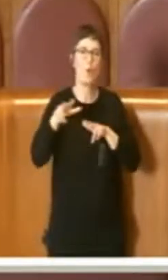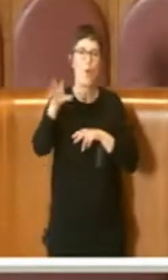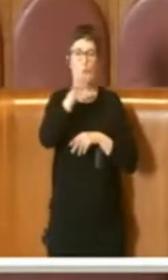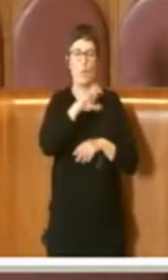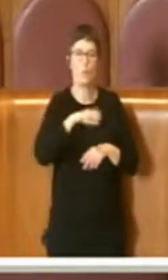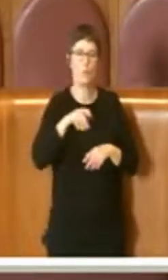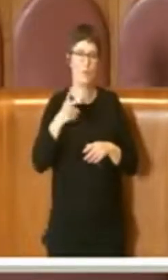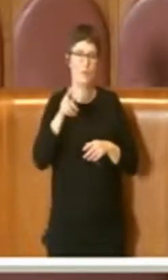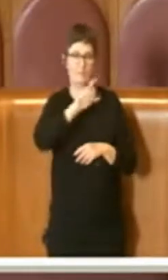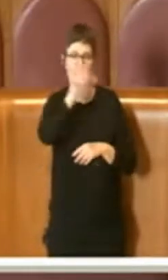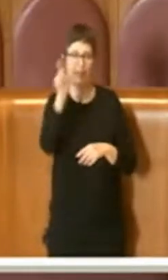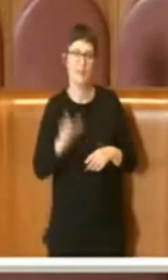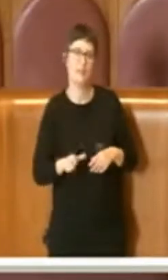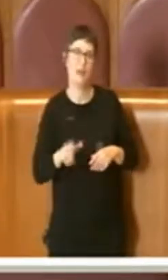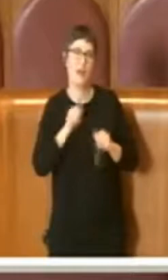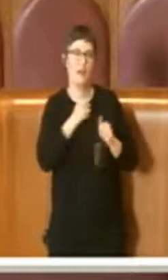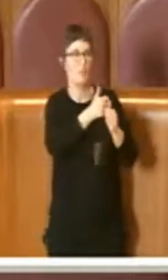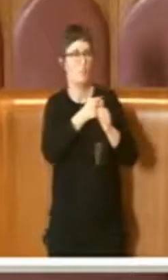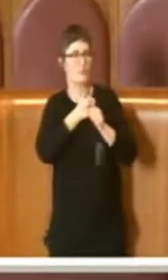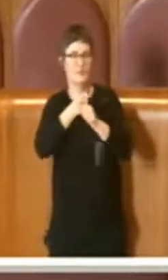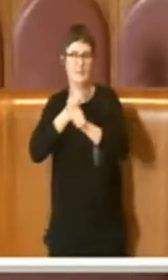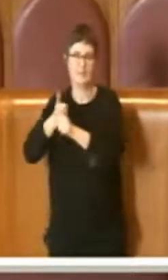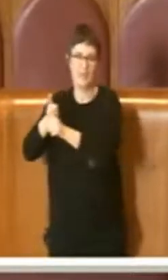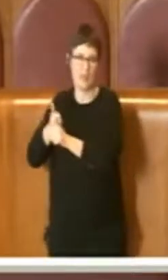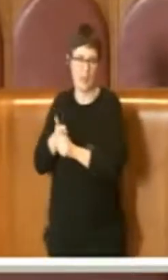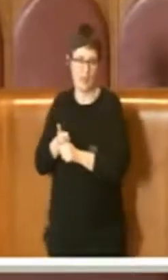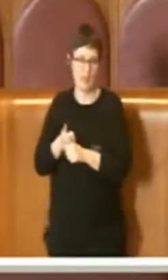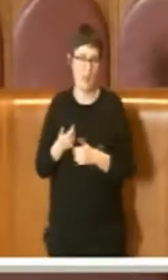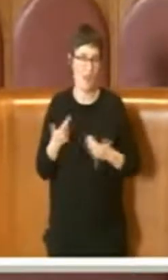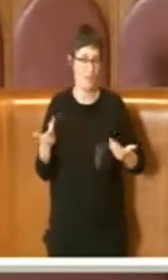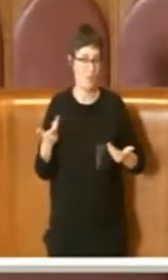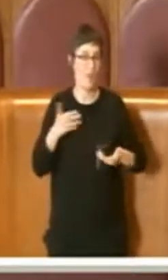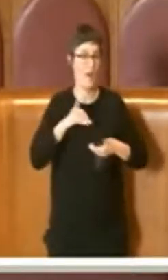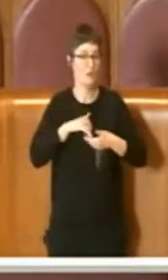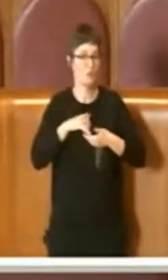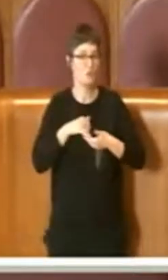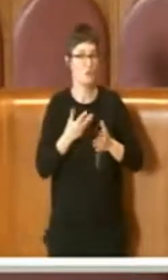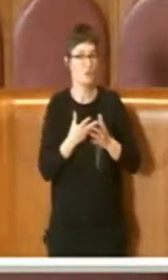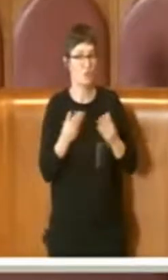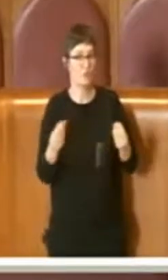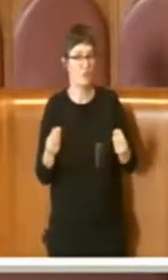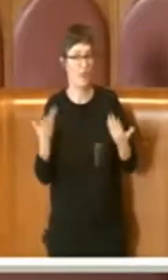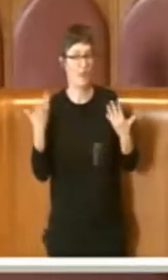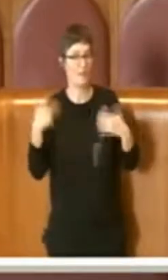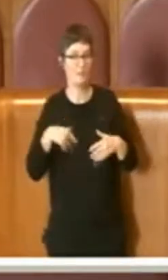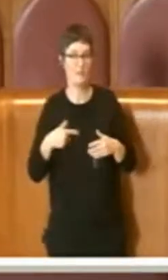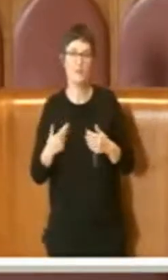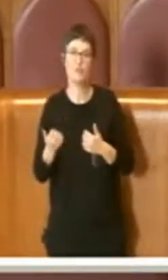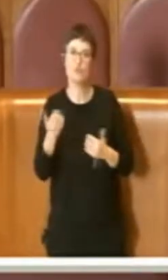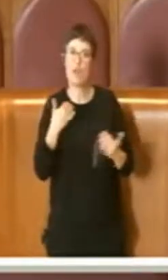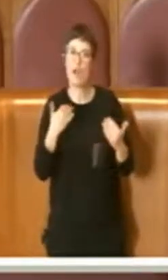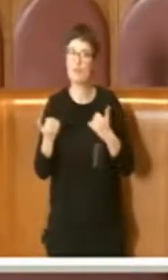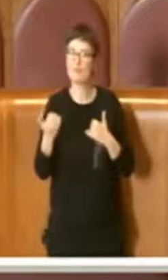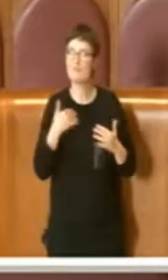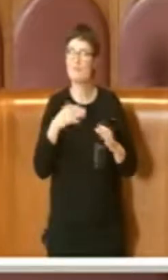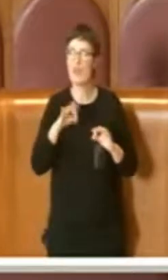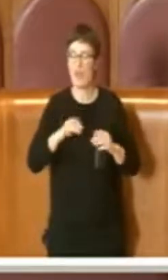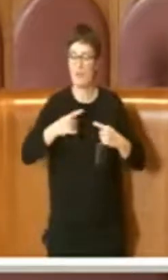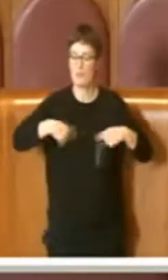In effetti molte associazioni hanno scritto alla nostra Commissione per essere uditi e per essere appunto